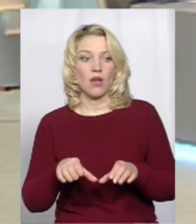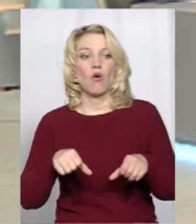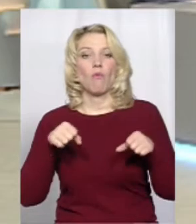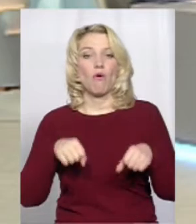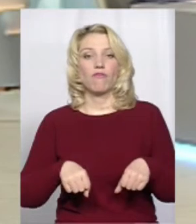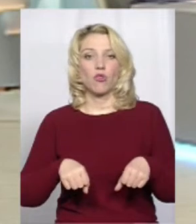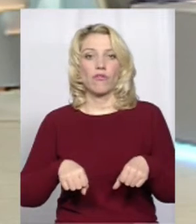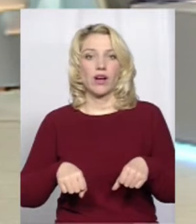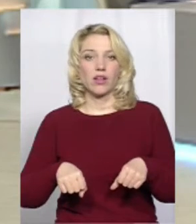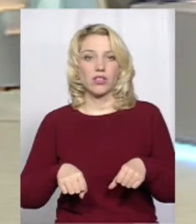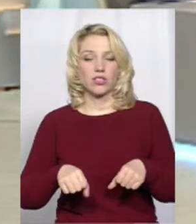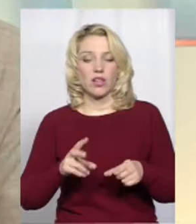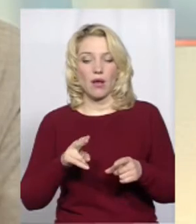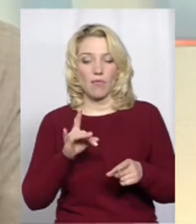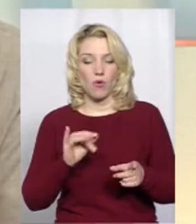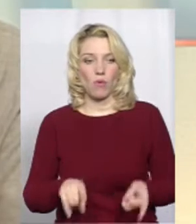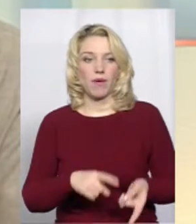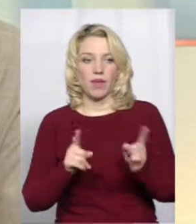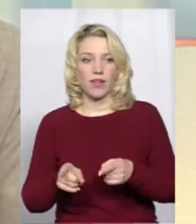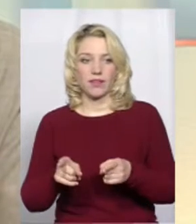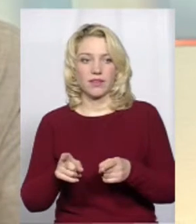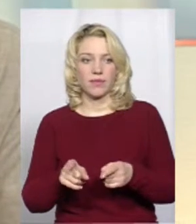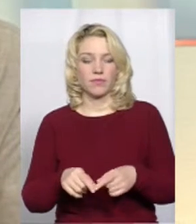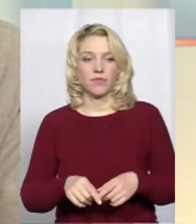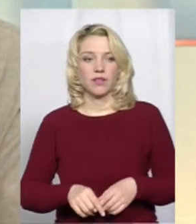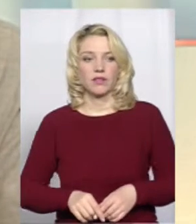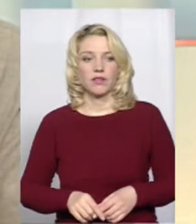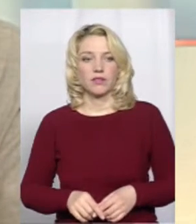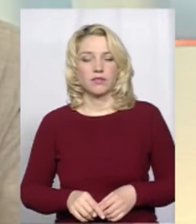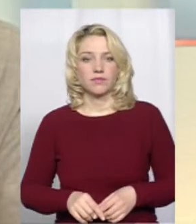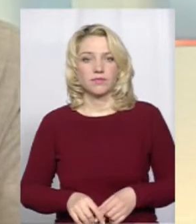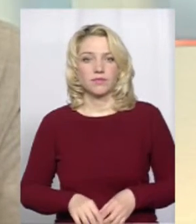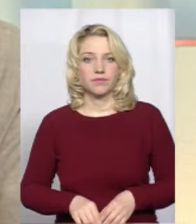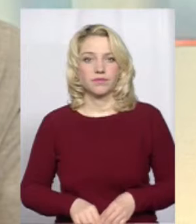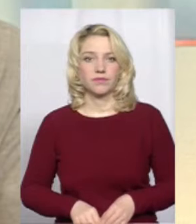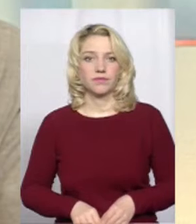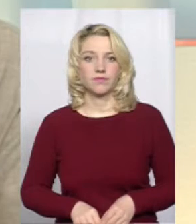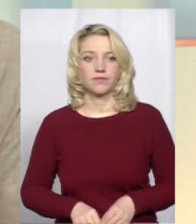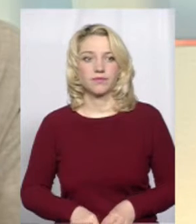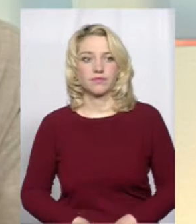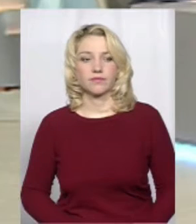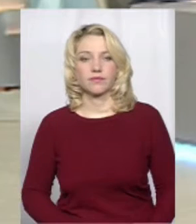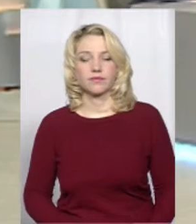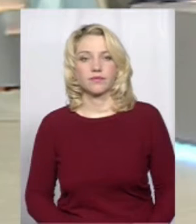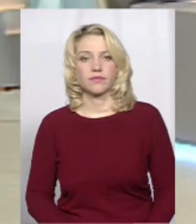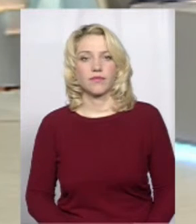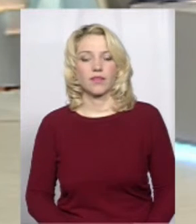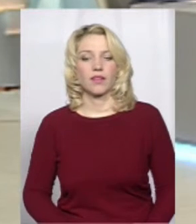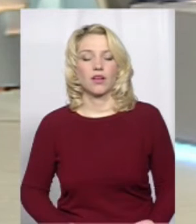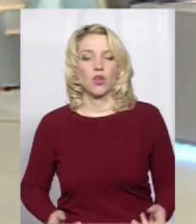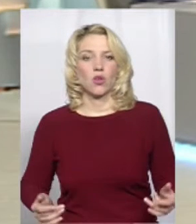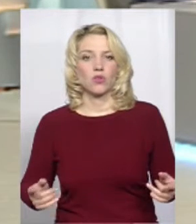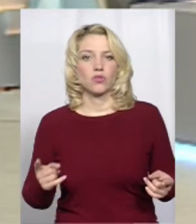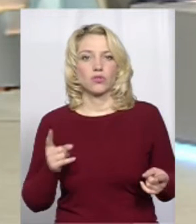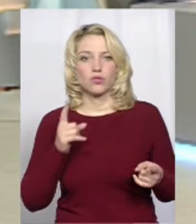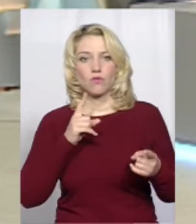повноваження про перехід мають, не повноваження, а збори